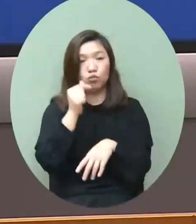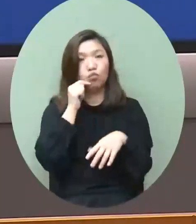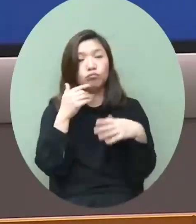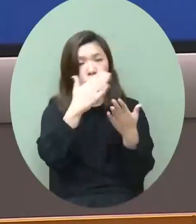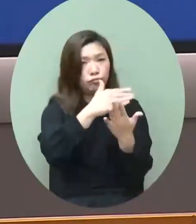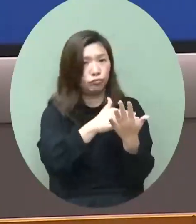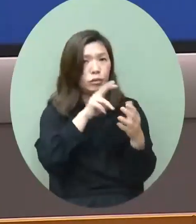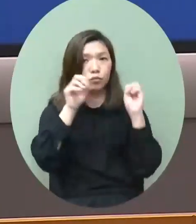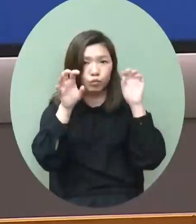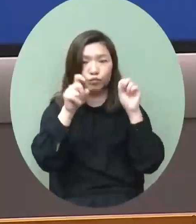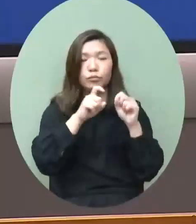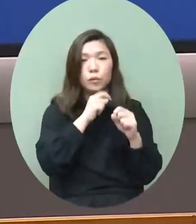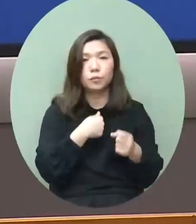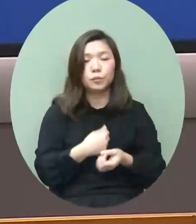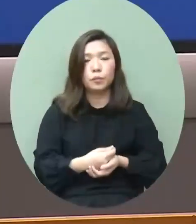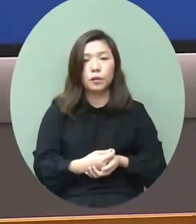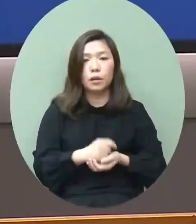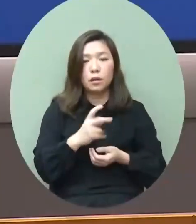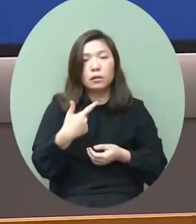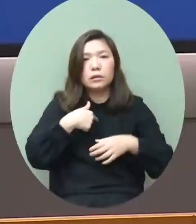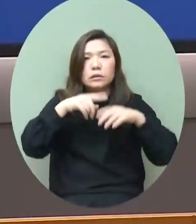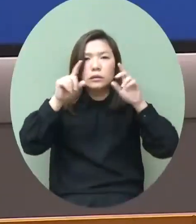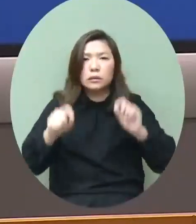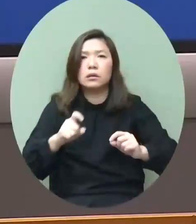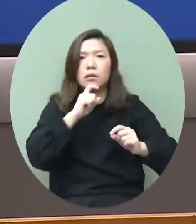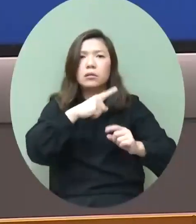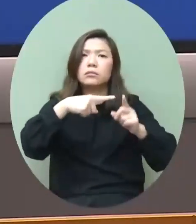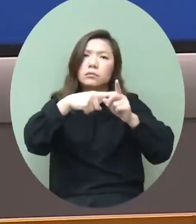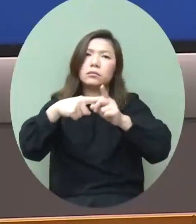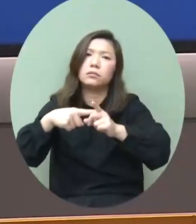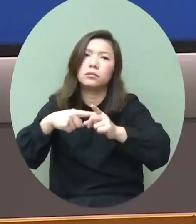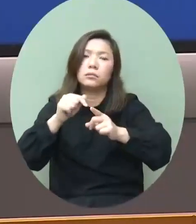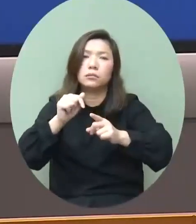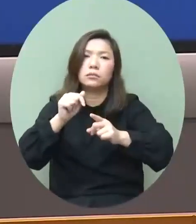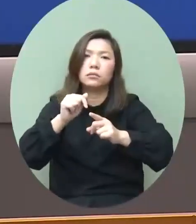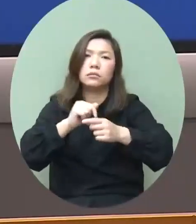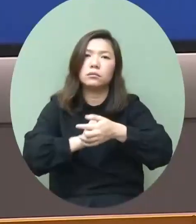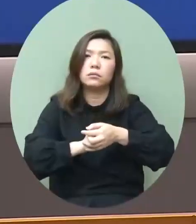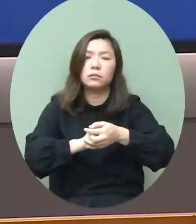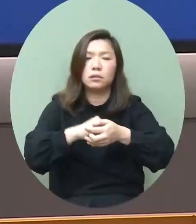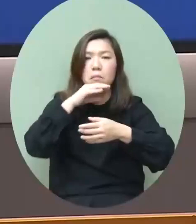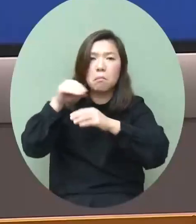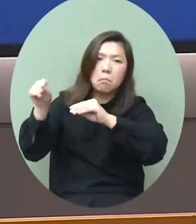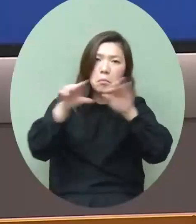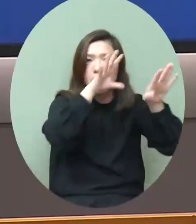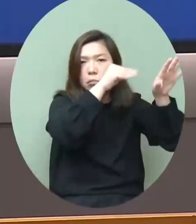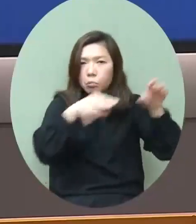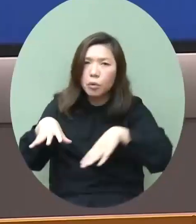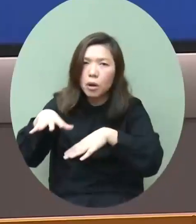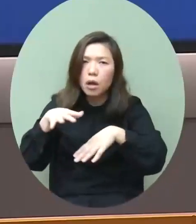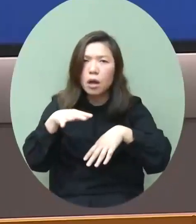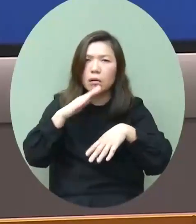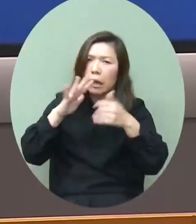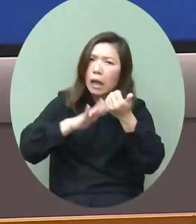稿我說我們要解釋給市民聽究竟移入移出的影